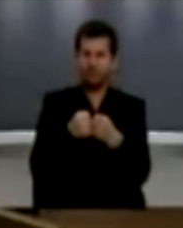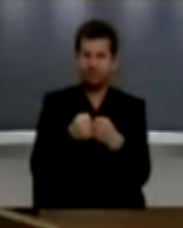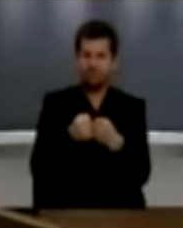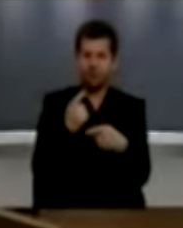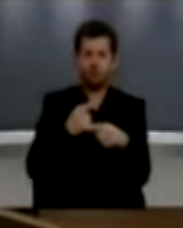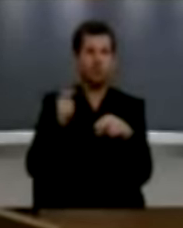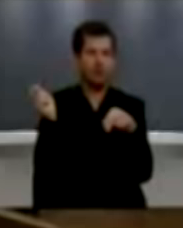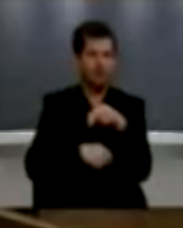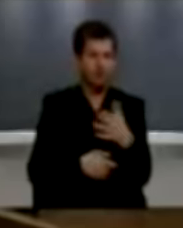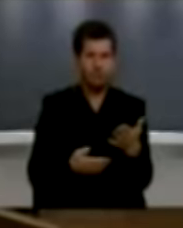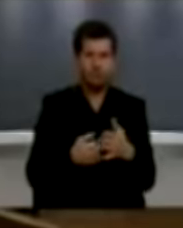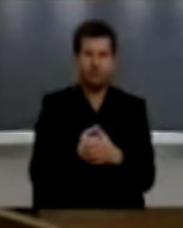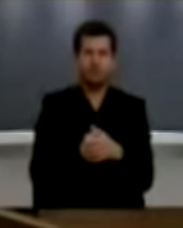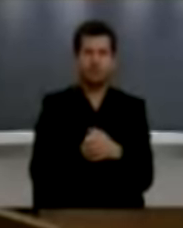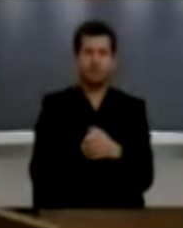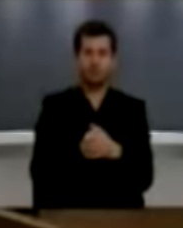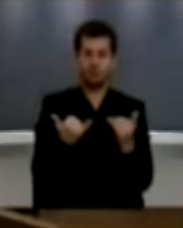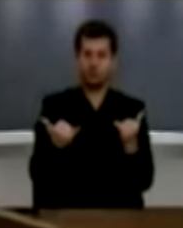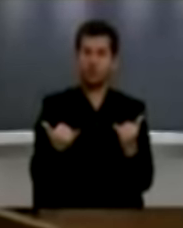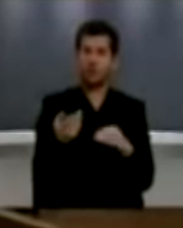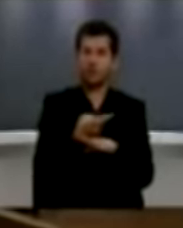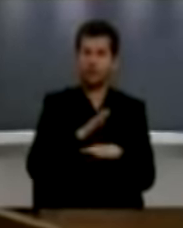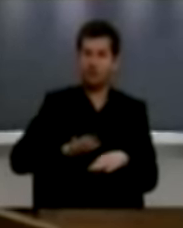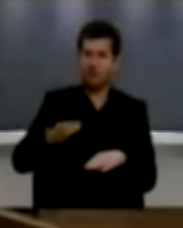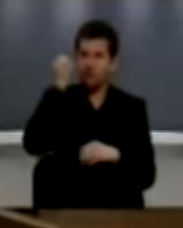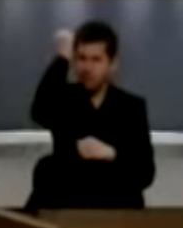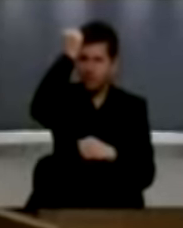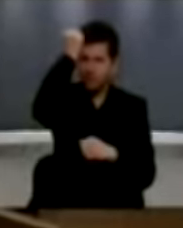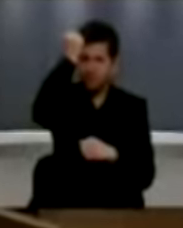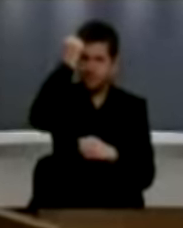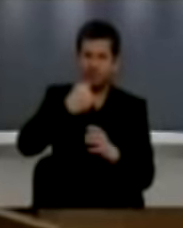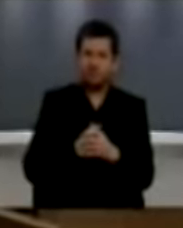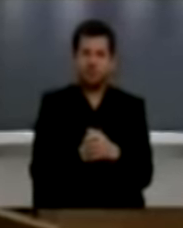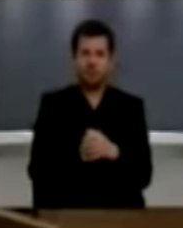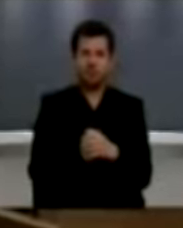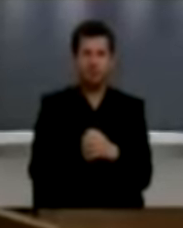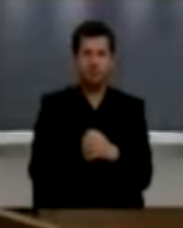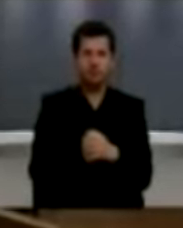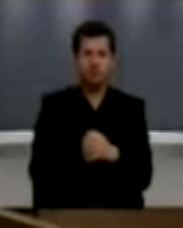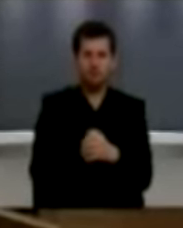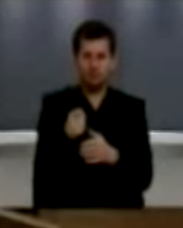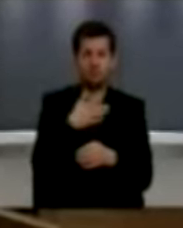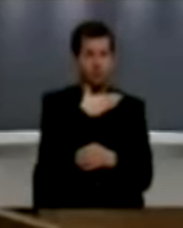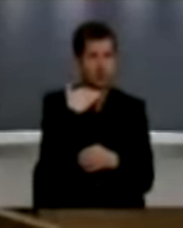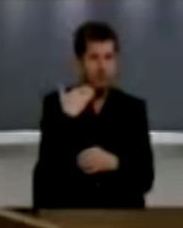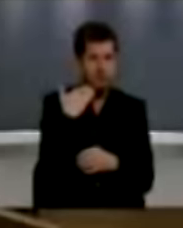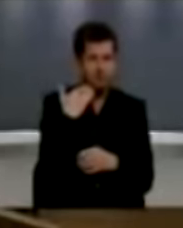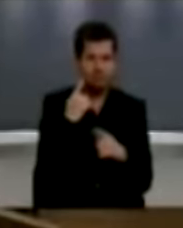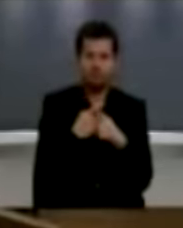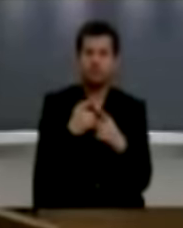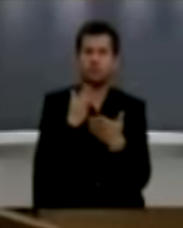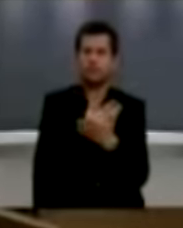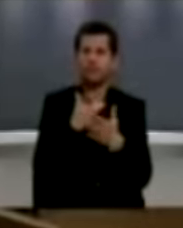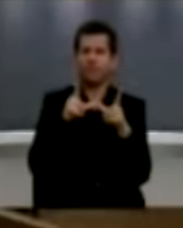dërmumë. Sot sovranitetin i Kosovës, ai cilë duhet jetë i pjotë, ndatë me unë